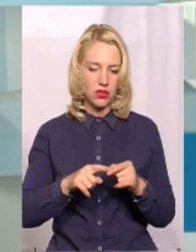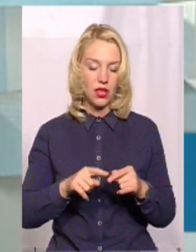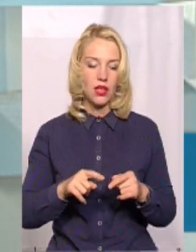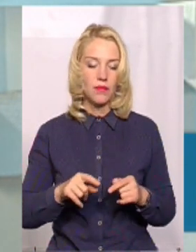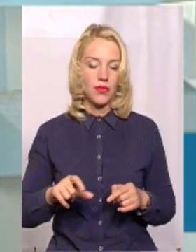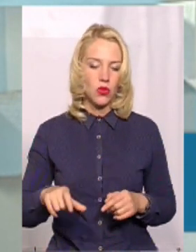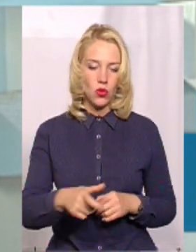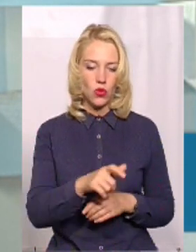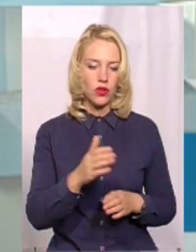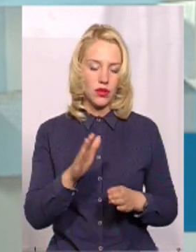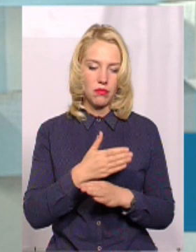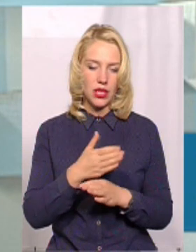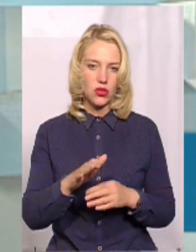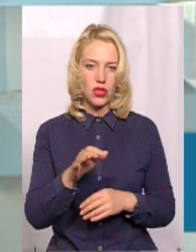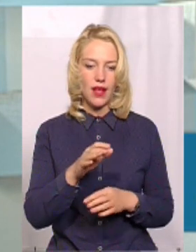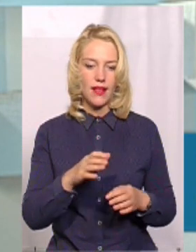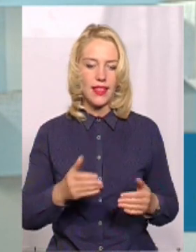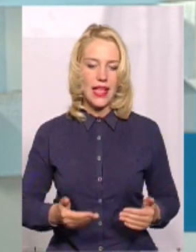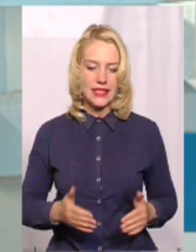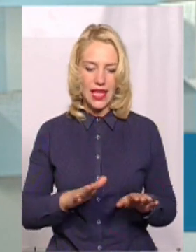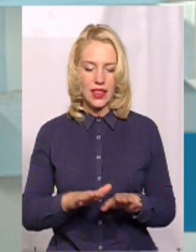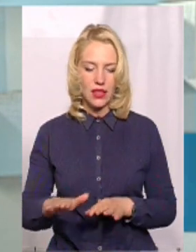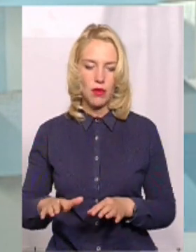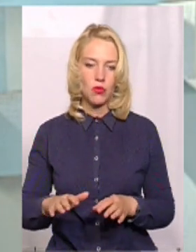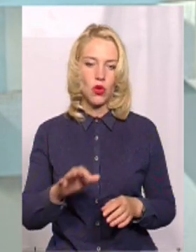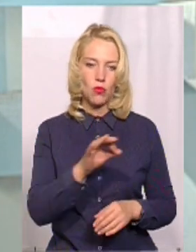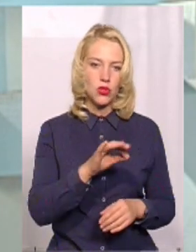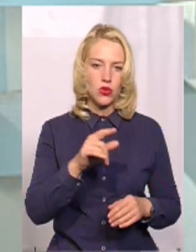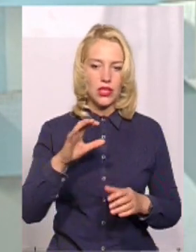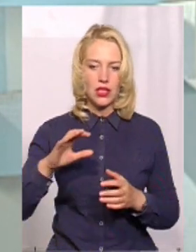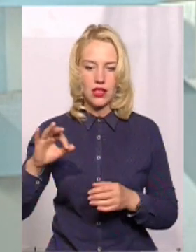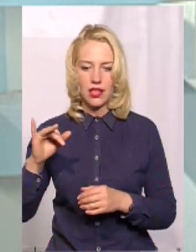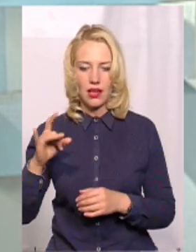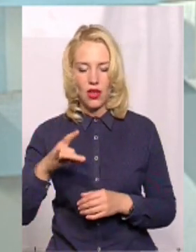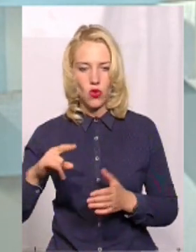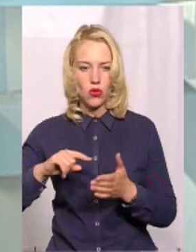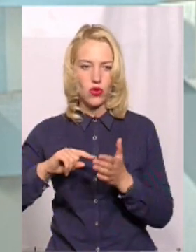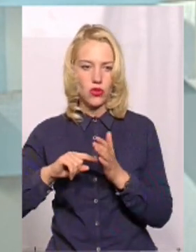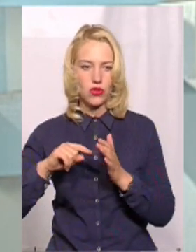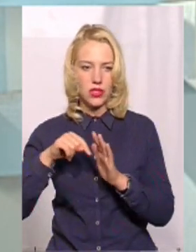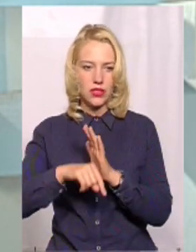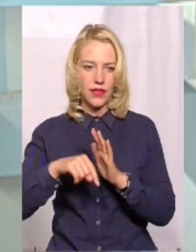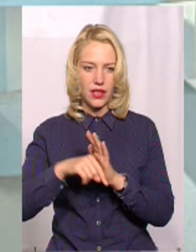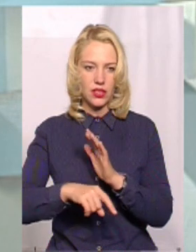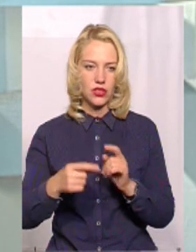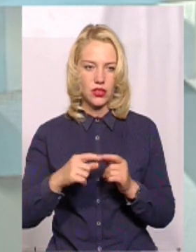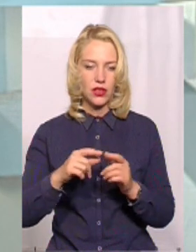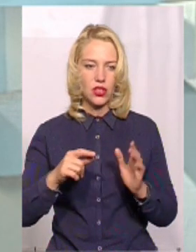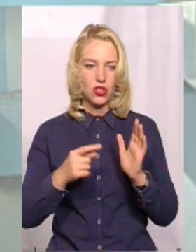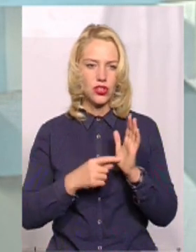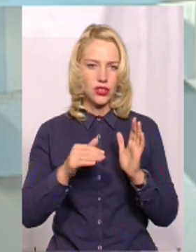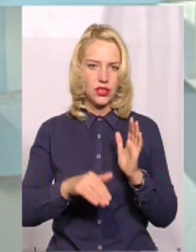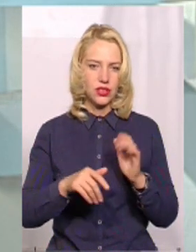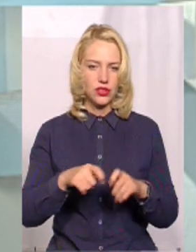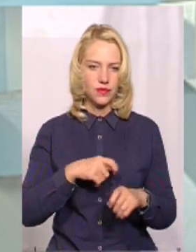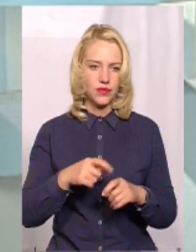населеними пунктами обласного і районного значення. Загальна протяжність 5087 кілометрів. З